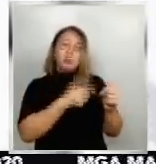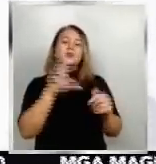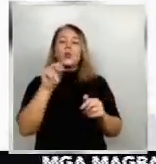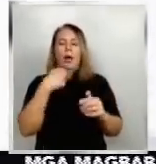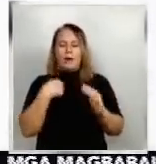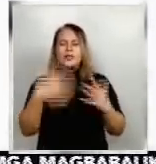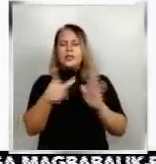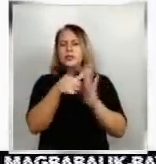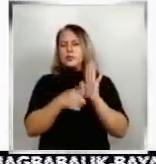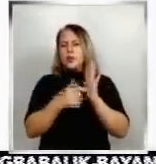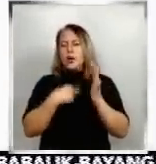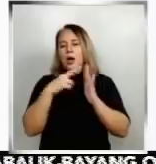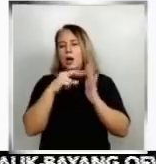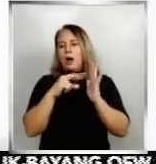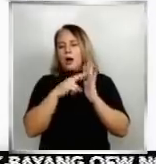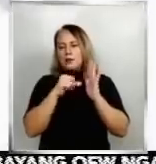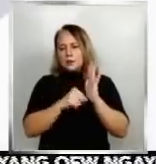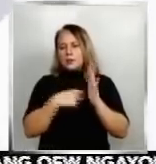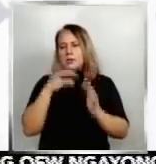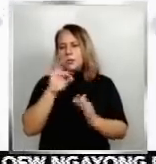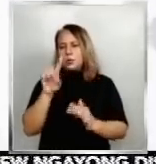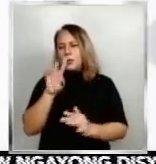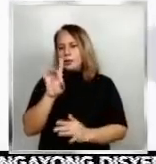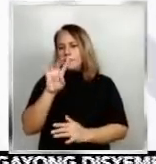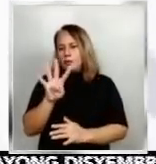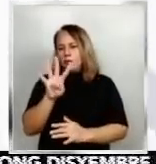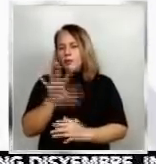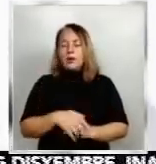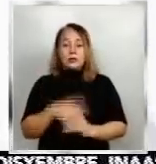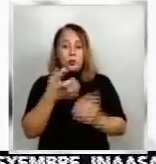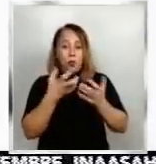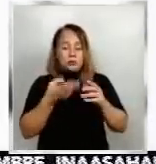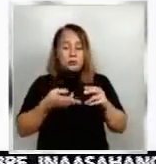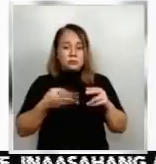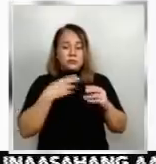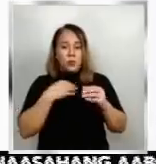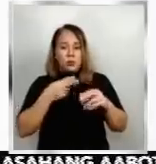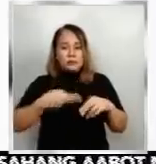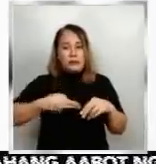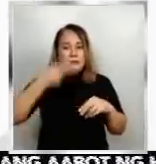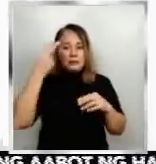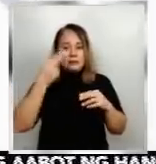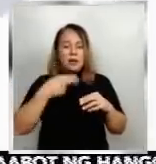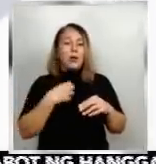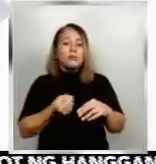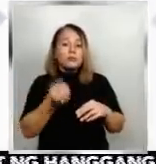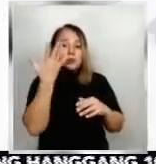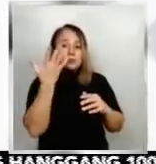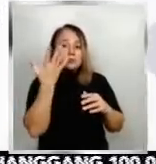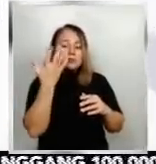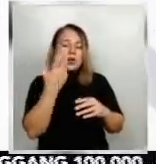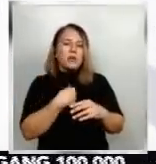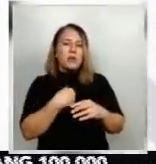Republic Acts 9184. Gusto nila mas mataas yung i-bibid nila. More than the approved